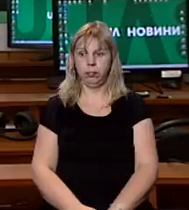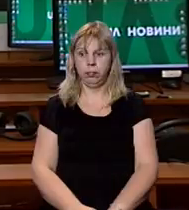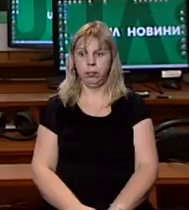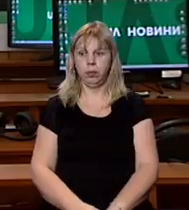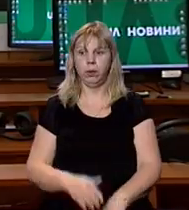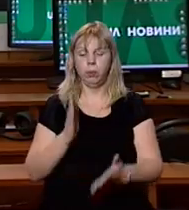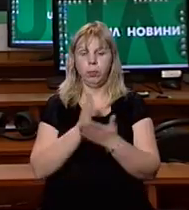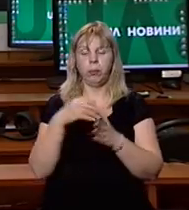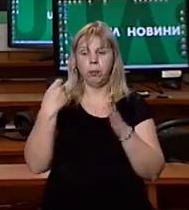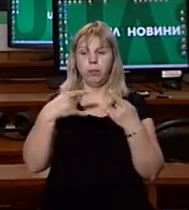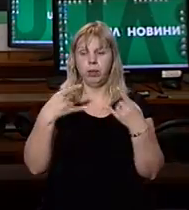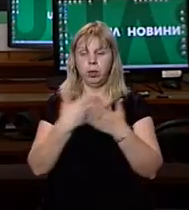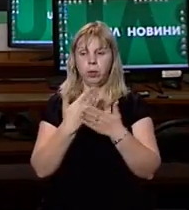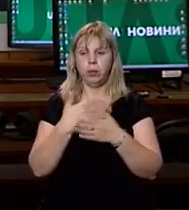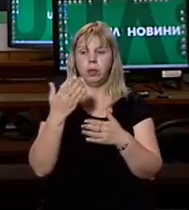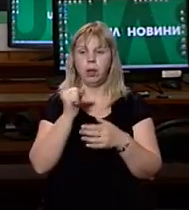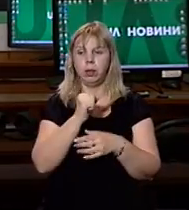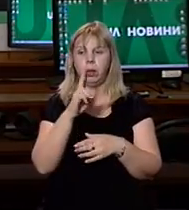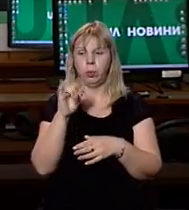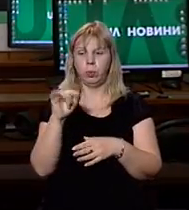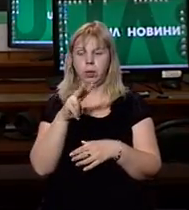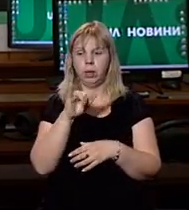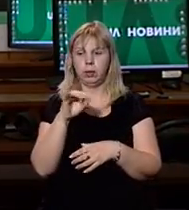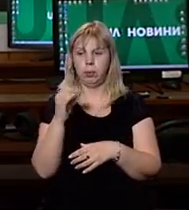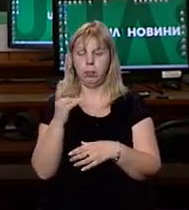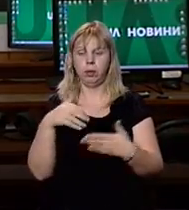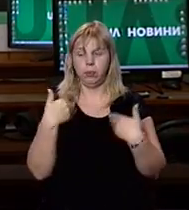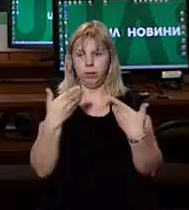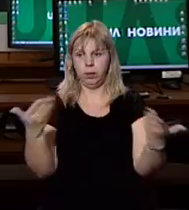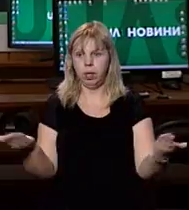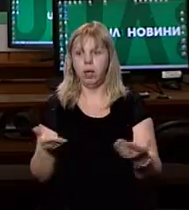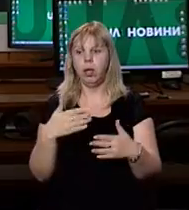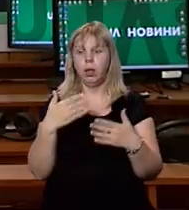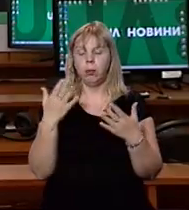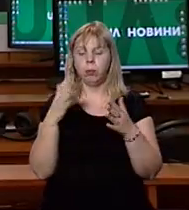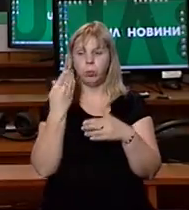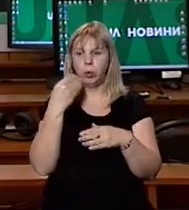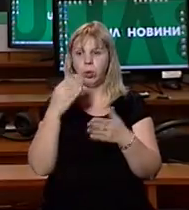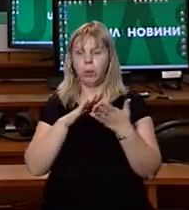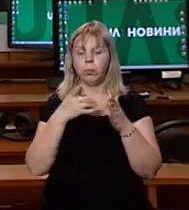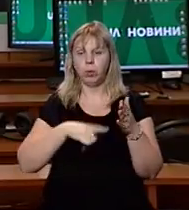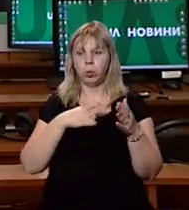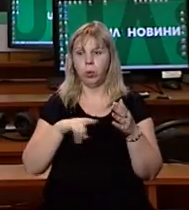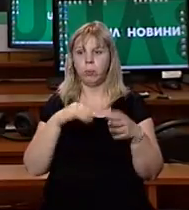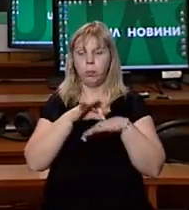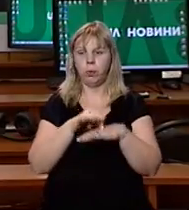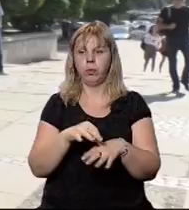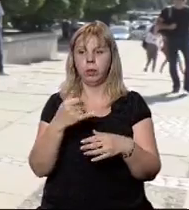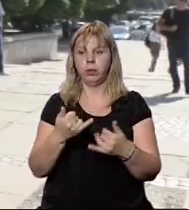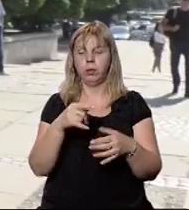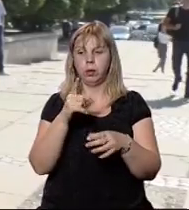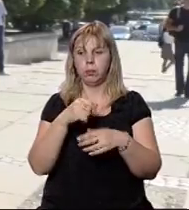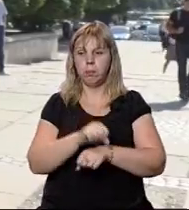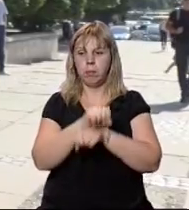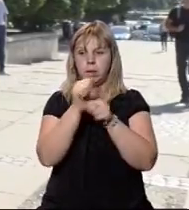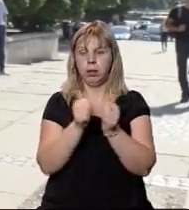У прямому ефірі новини у студії Андрія Нокурта та Лариса Цибеленко вітаємо. Медики Ужгородського пологового будинку проводять у ці хвилини